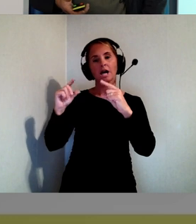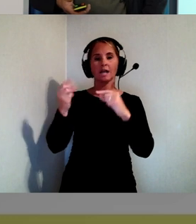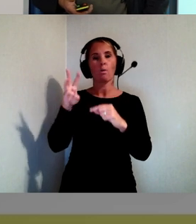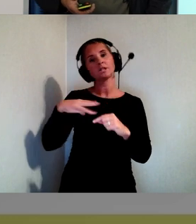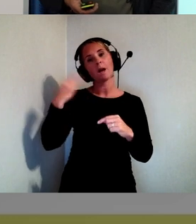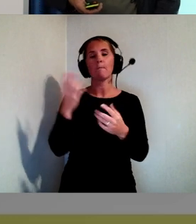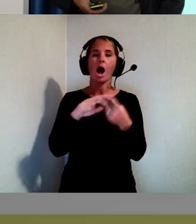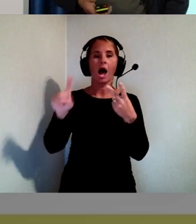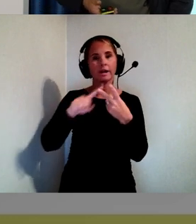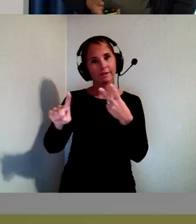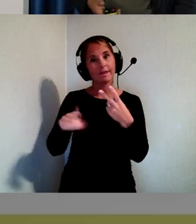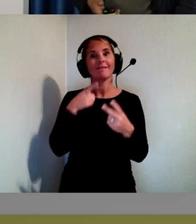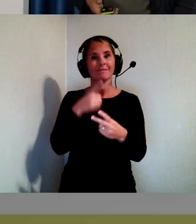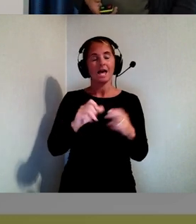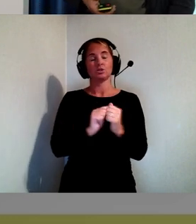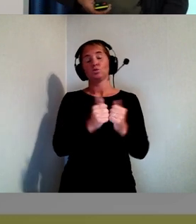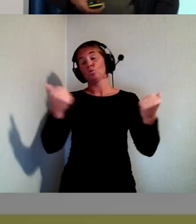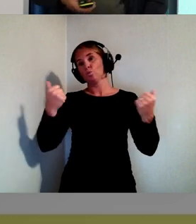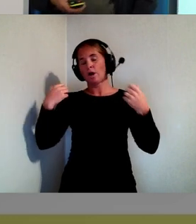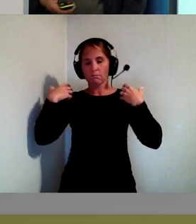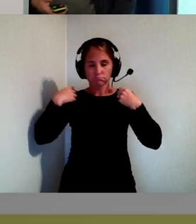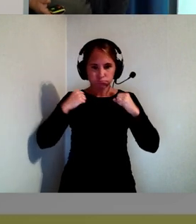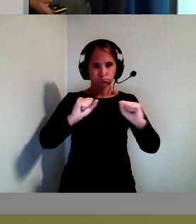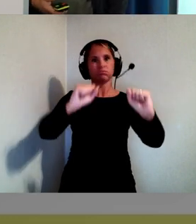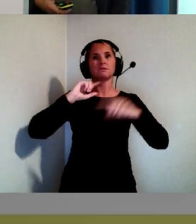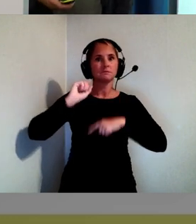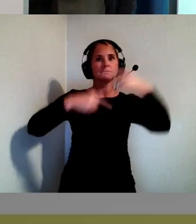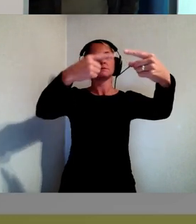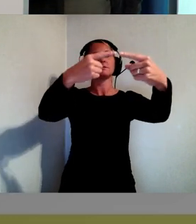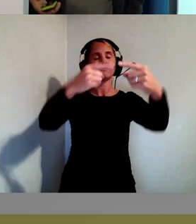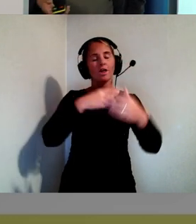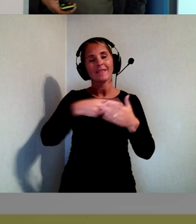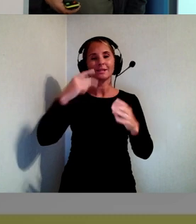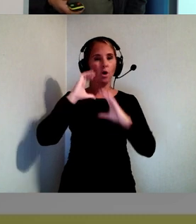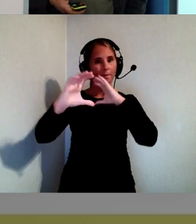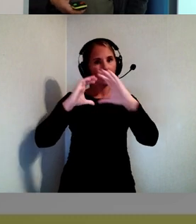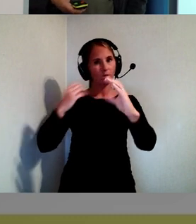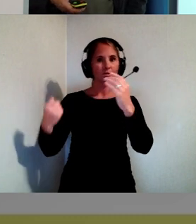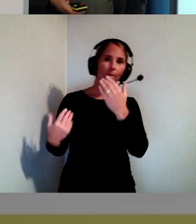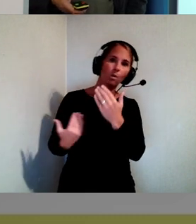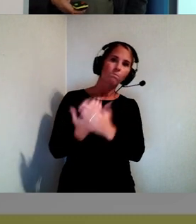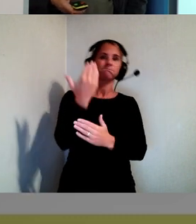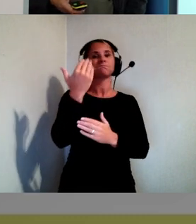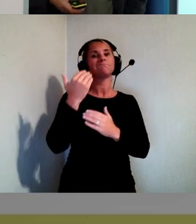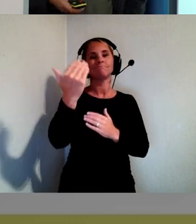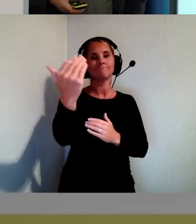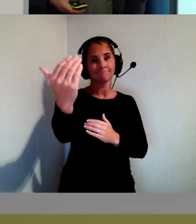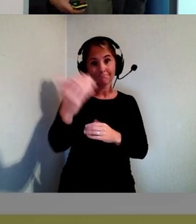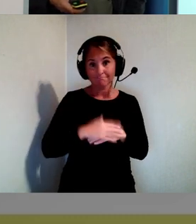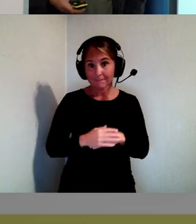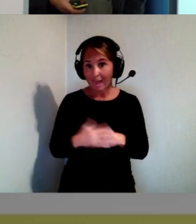det här är det stora genombrottet för textkommunikation som kommer nu. Det som händer är att alla,